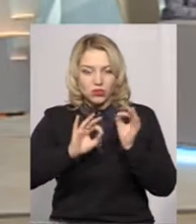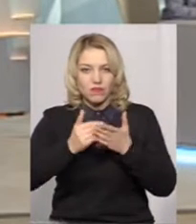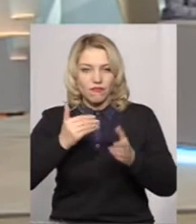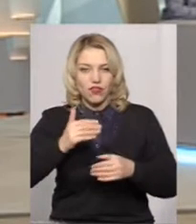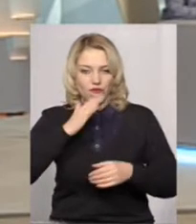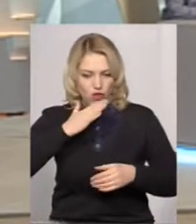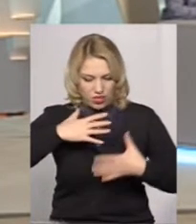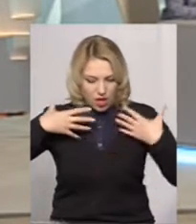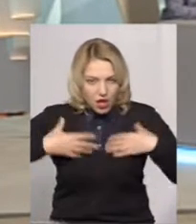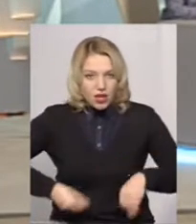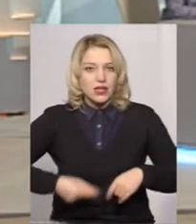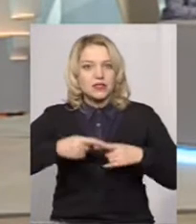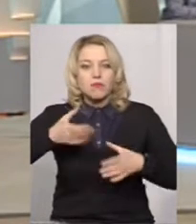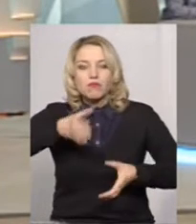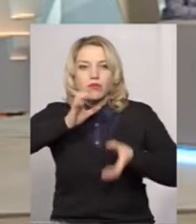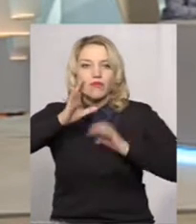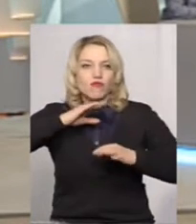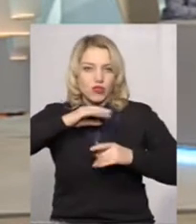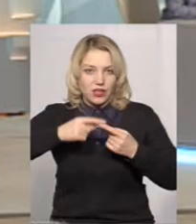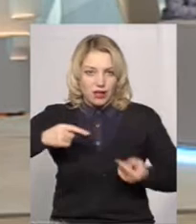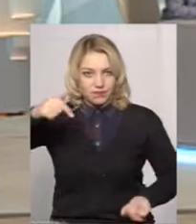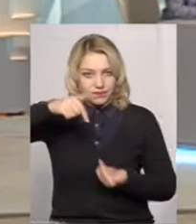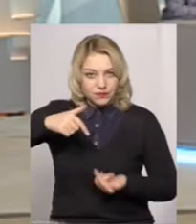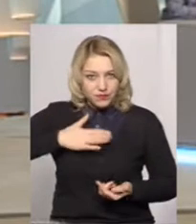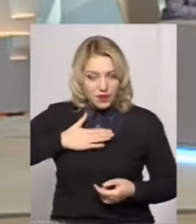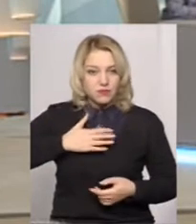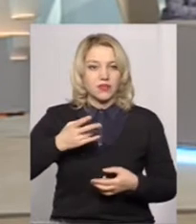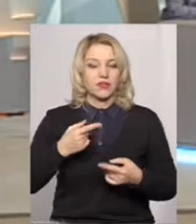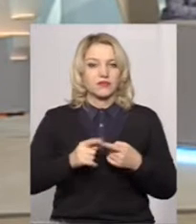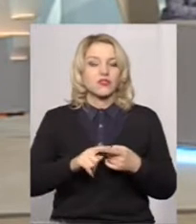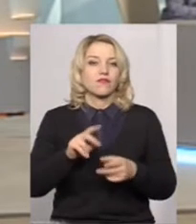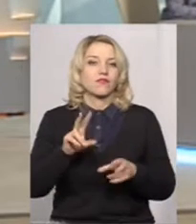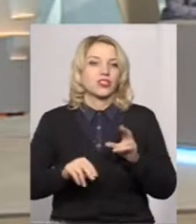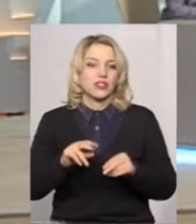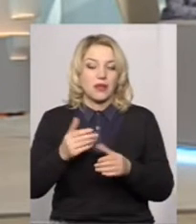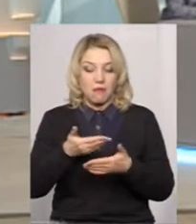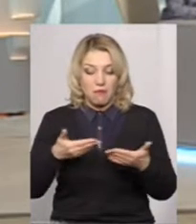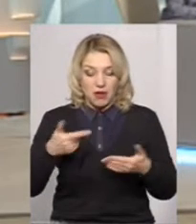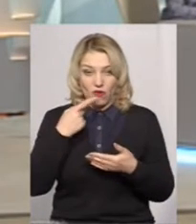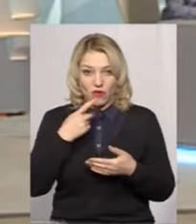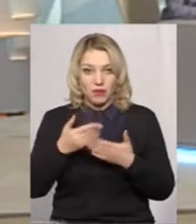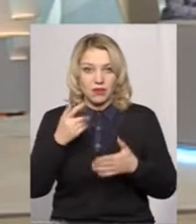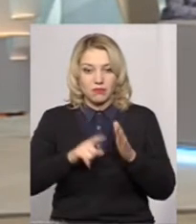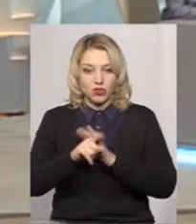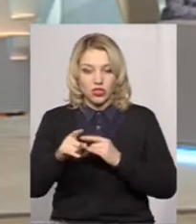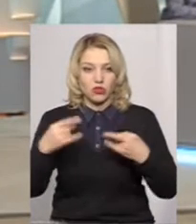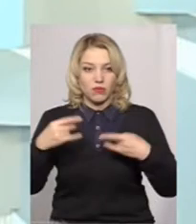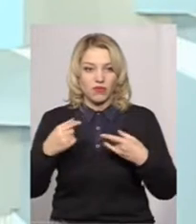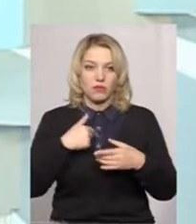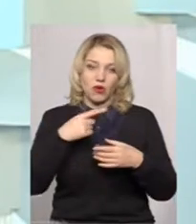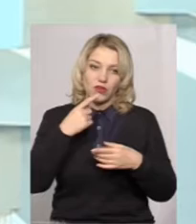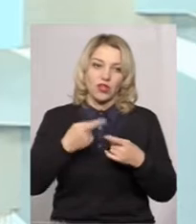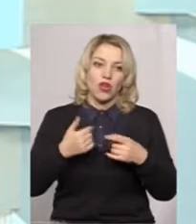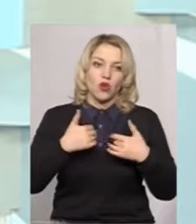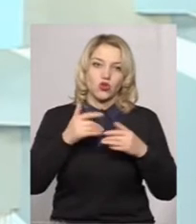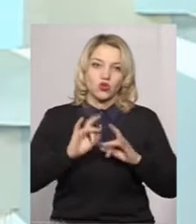вживаємо, вона йде на структурування роботи нашого організму. Ми говорили перед початком ефіру, я би все ж таки хотів розказати про такий